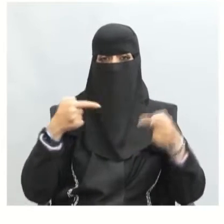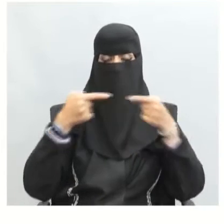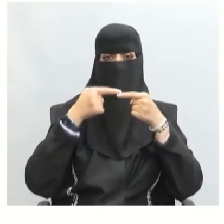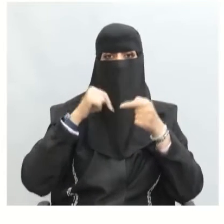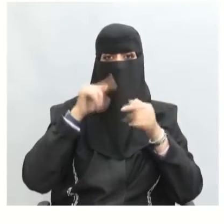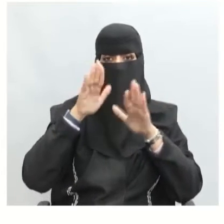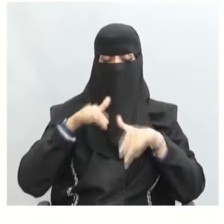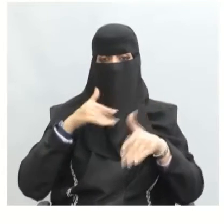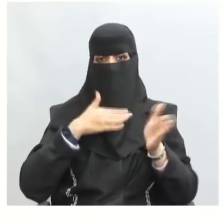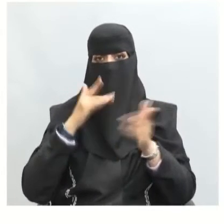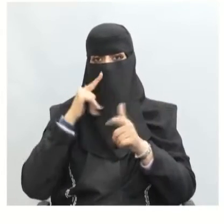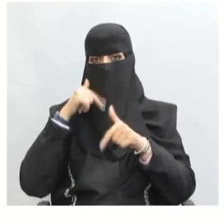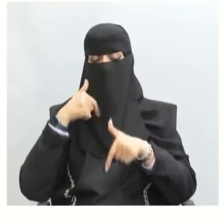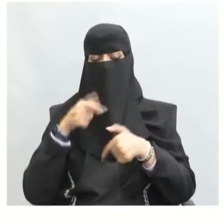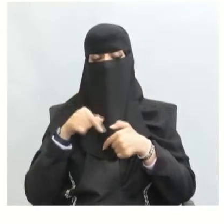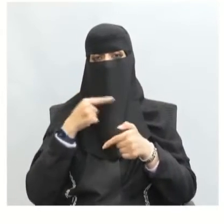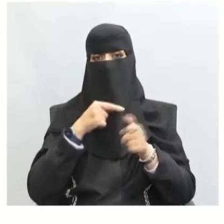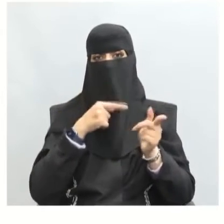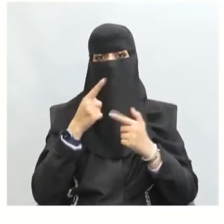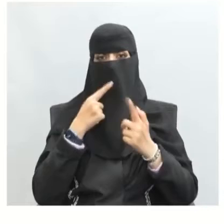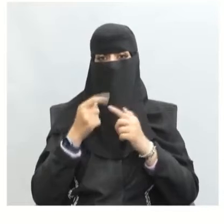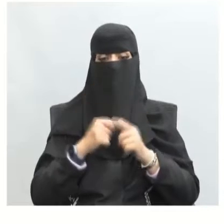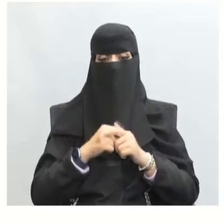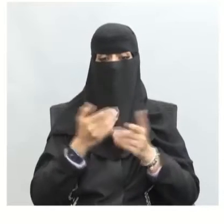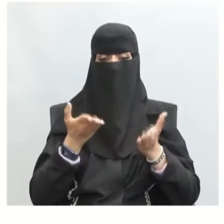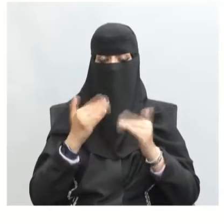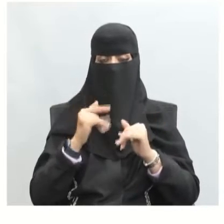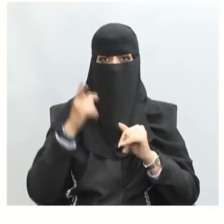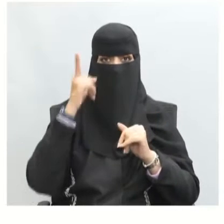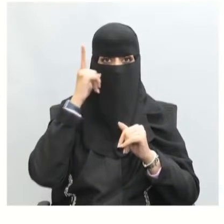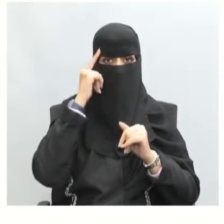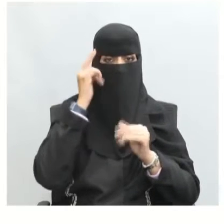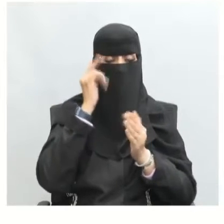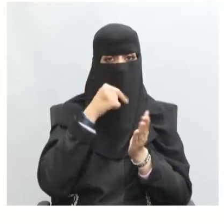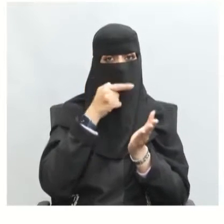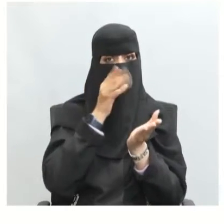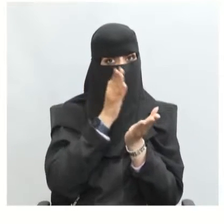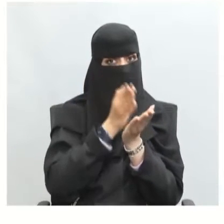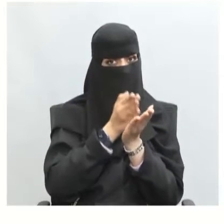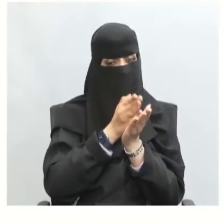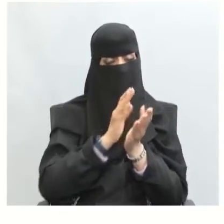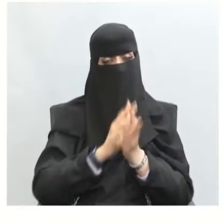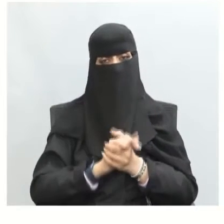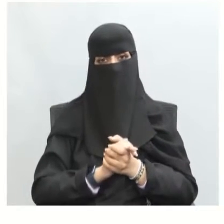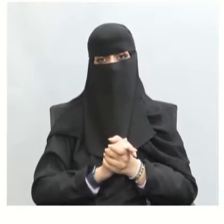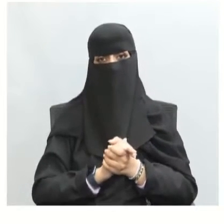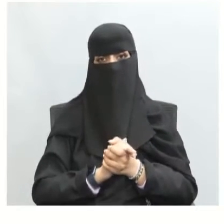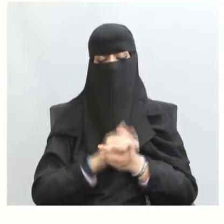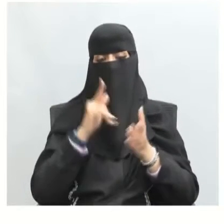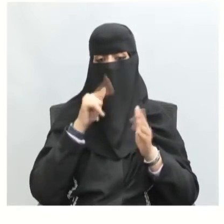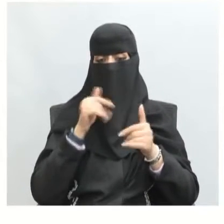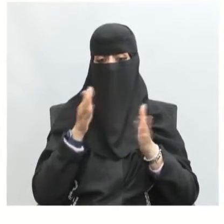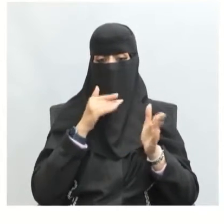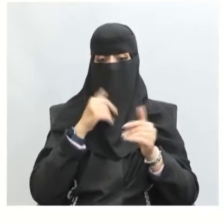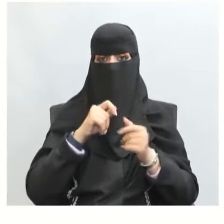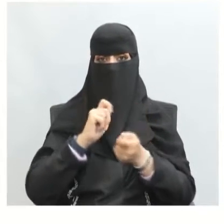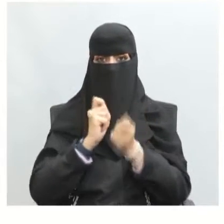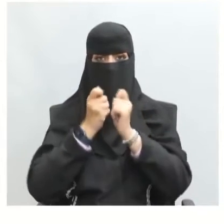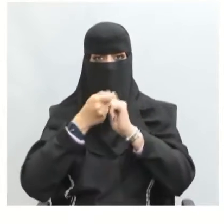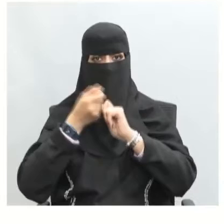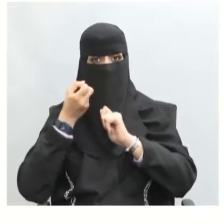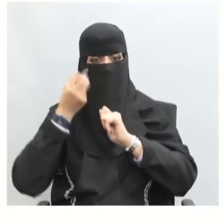سيطرح للحوار أيضا معرفة الحقيقة أيضا تعديل